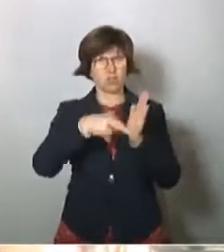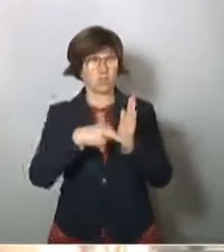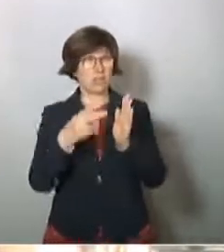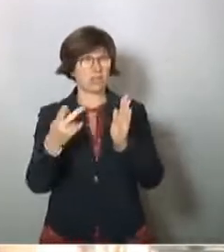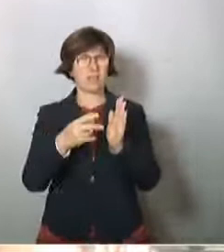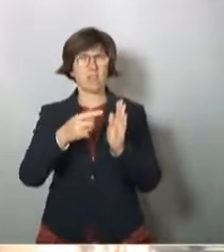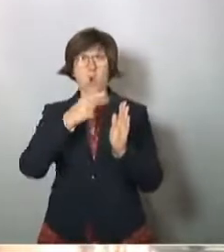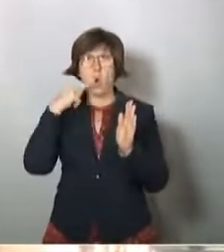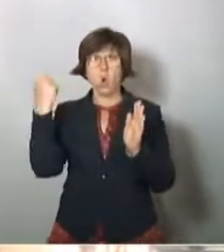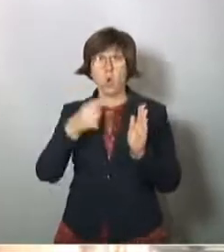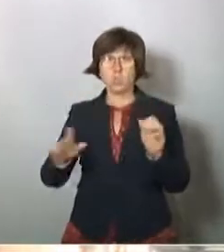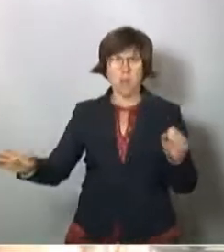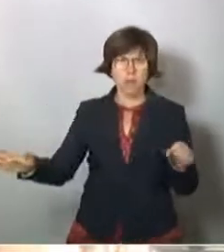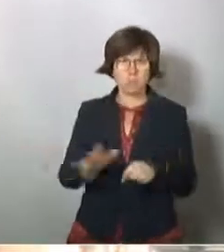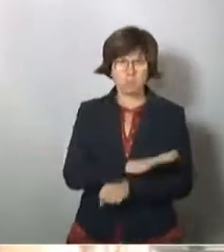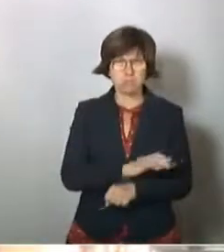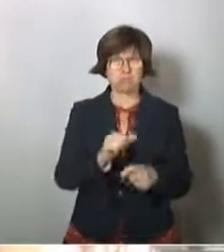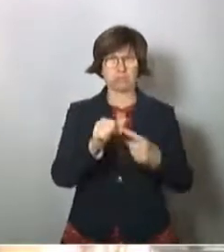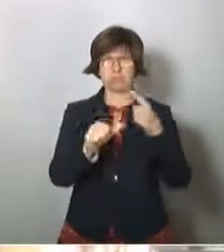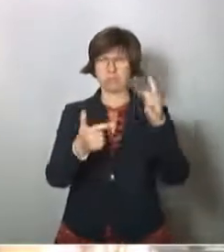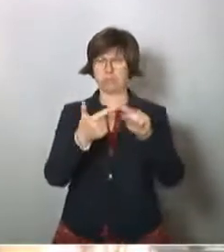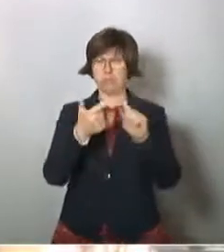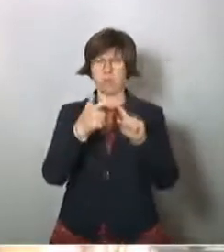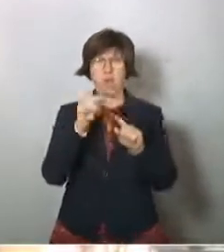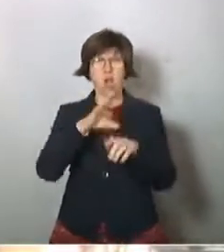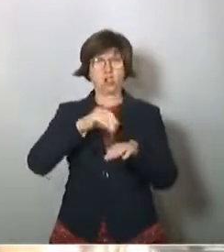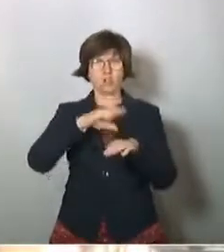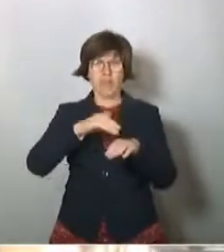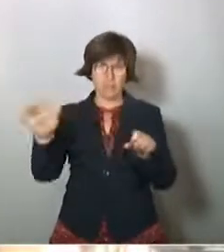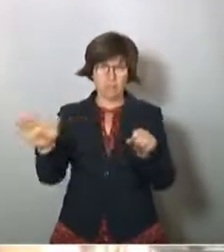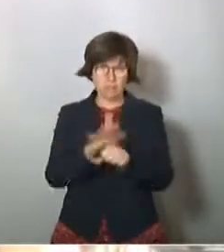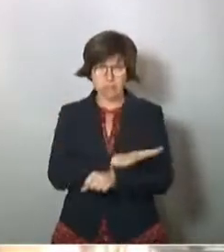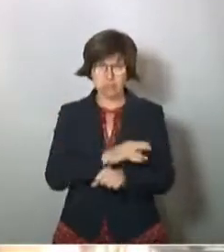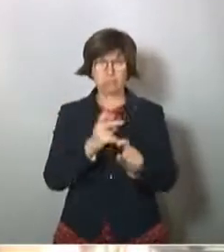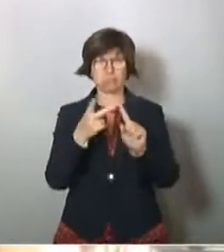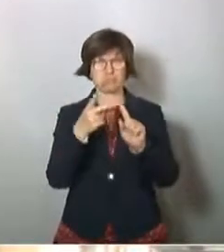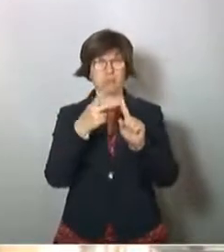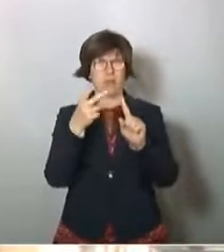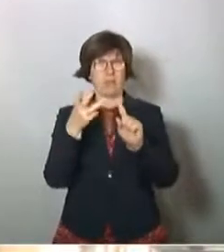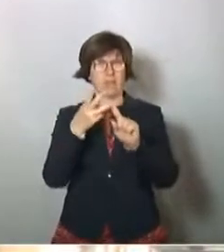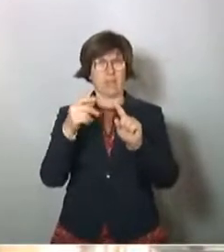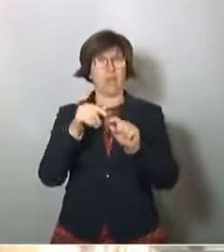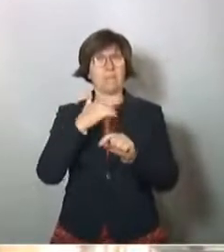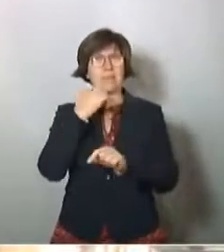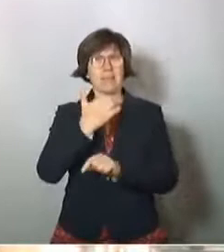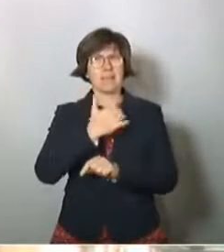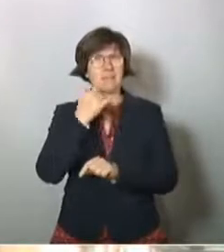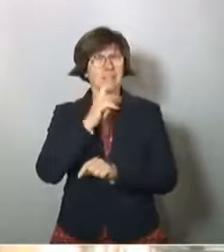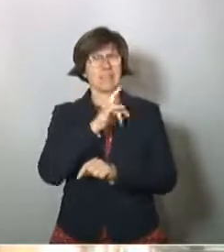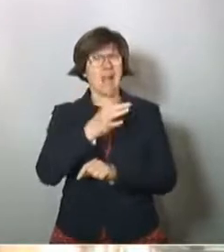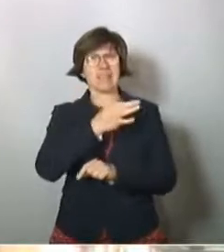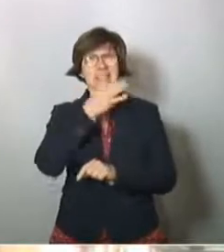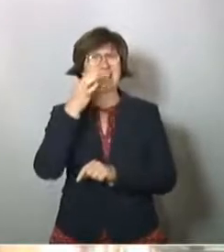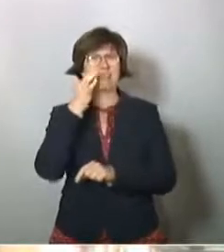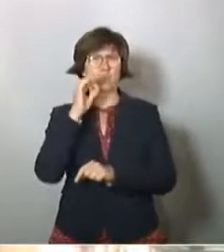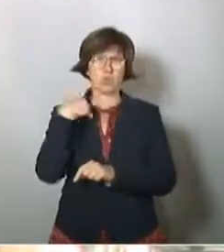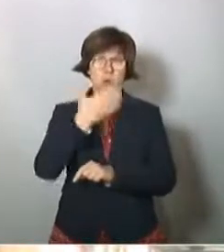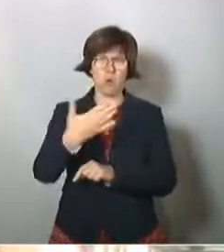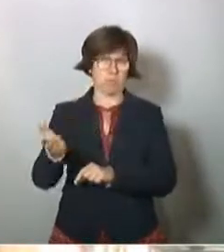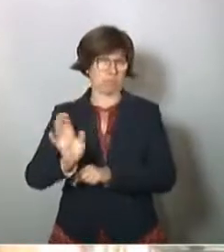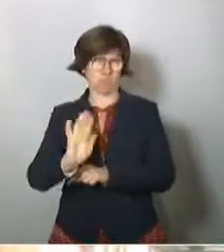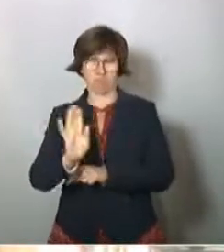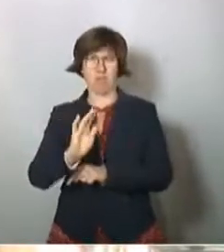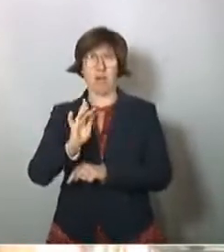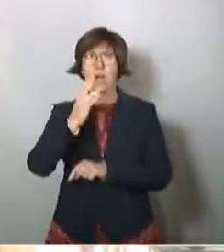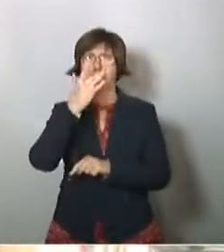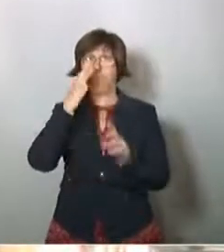Russland-Bashing ist oder ob da Schweden-Bashing drin ist. Dieser Bericht ist keine Notenvergabe, sondern versucht,